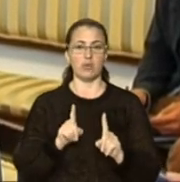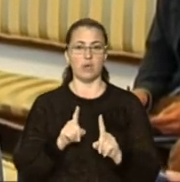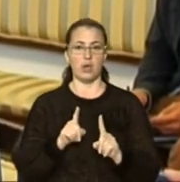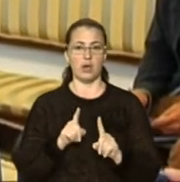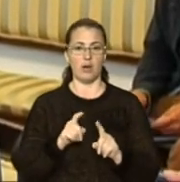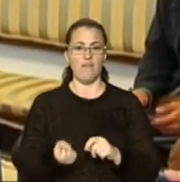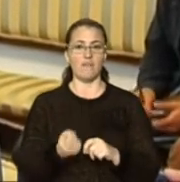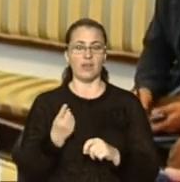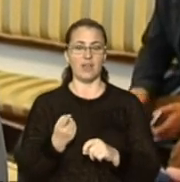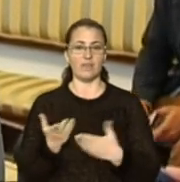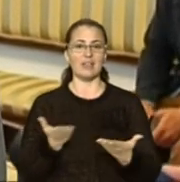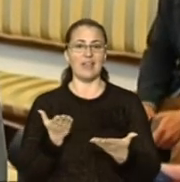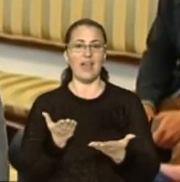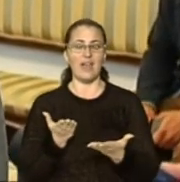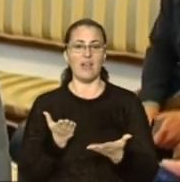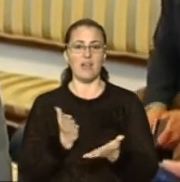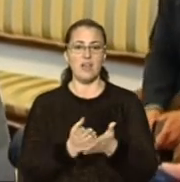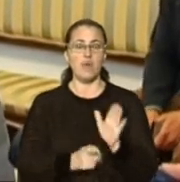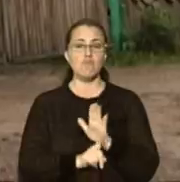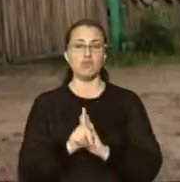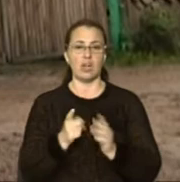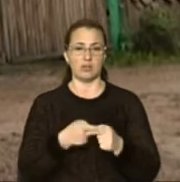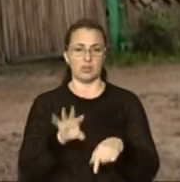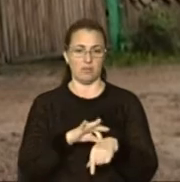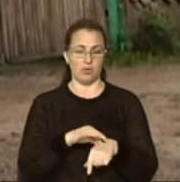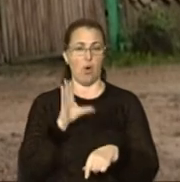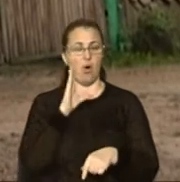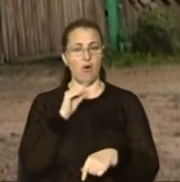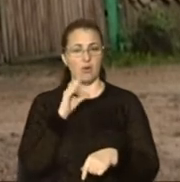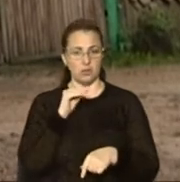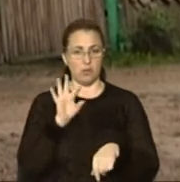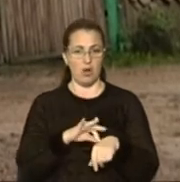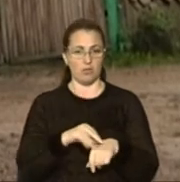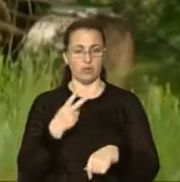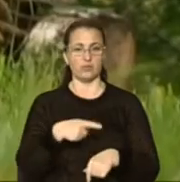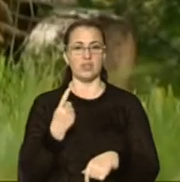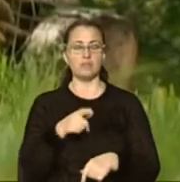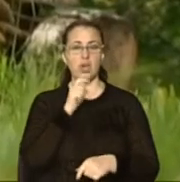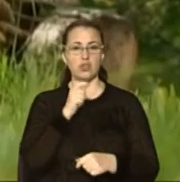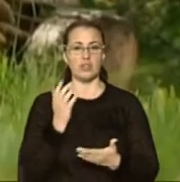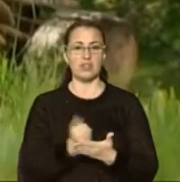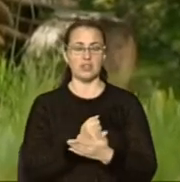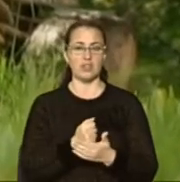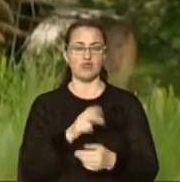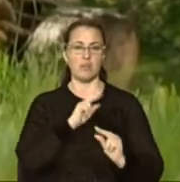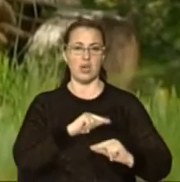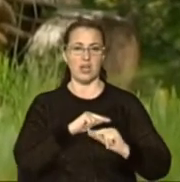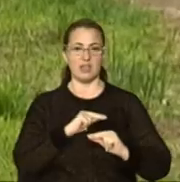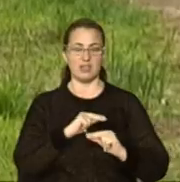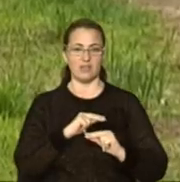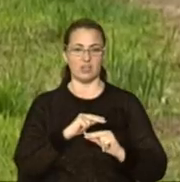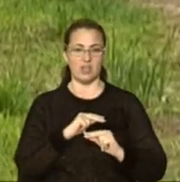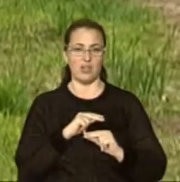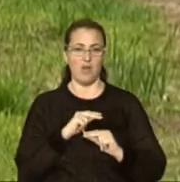щоб виявити, де є джерело надходження сказу. Хворого на сказ собаку 21 квітня знайшли працівники домівки